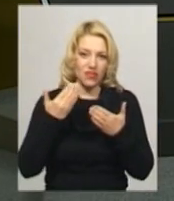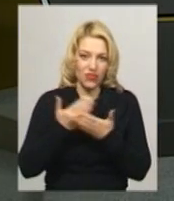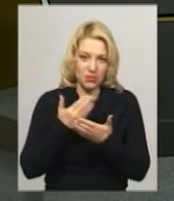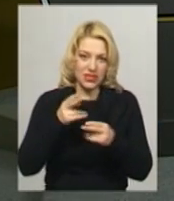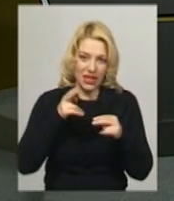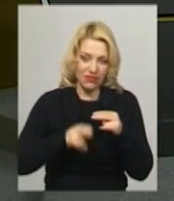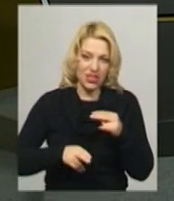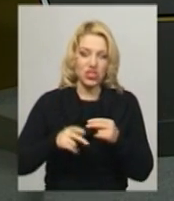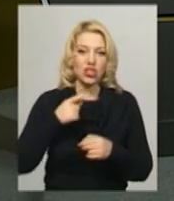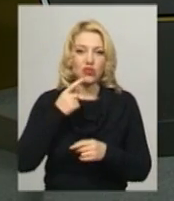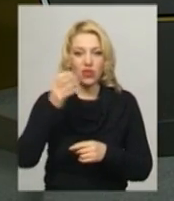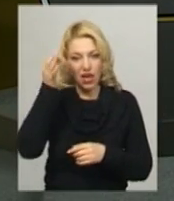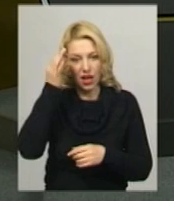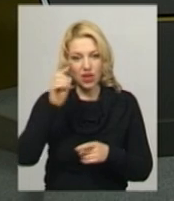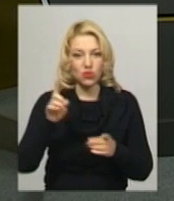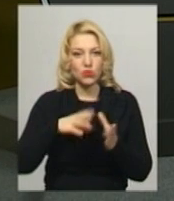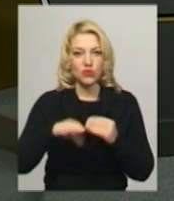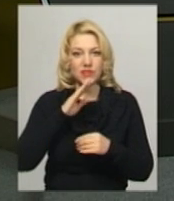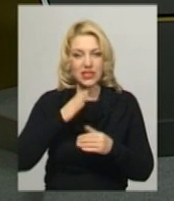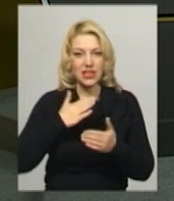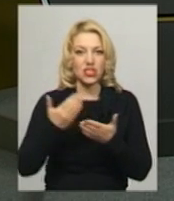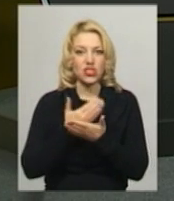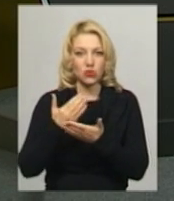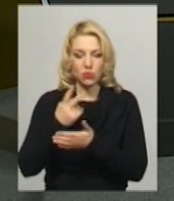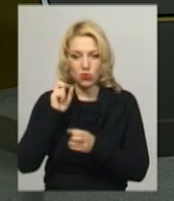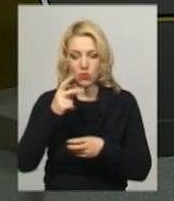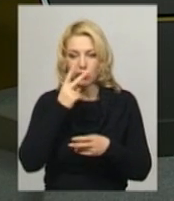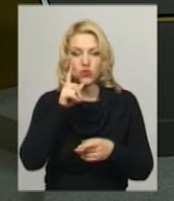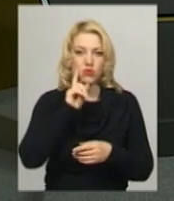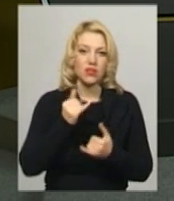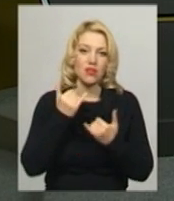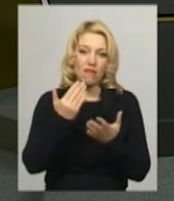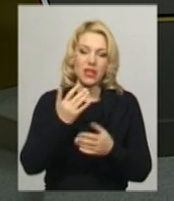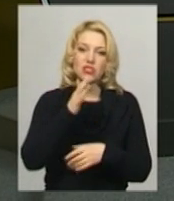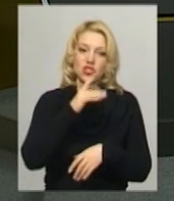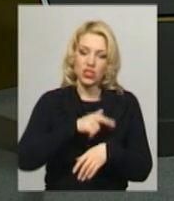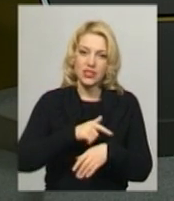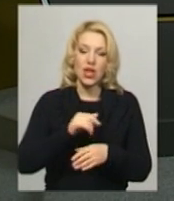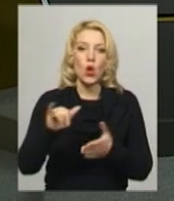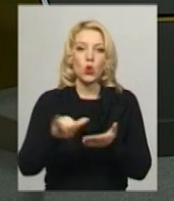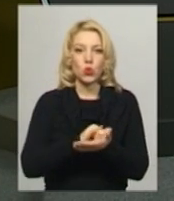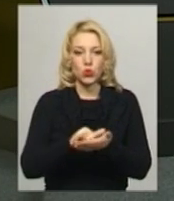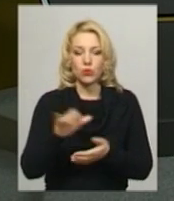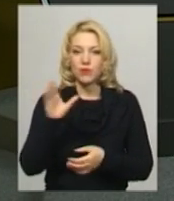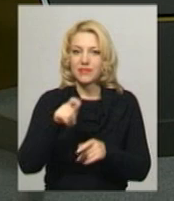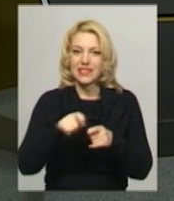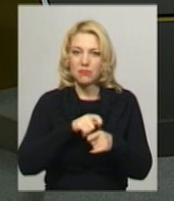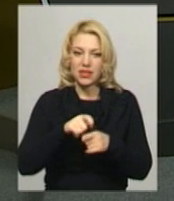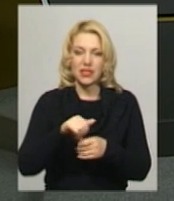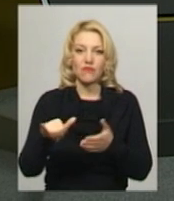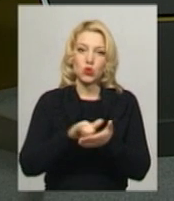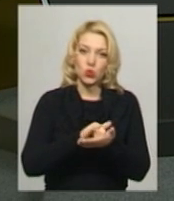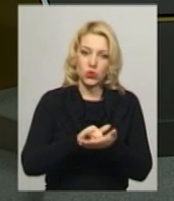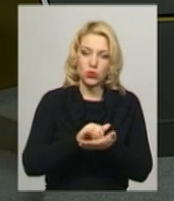завершено. Нагадую на останок, що всі наші випуски ви можете переглядати в зручний для вас час в мережі YouTube. І всі наші матеріали в мережі YouTube,